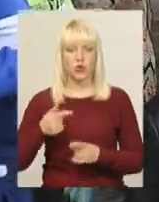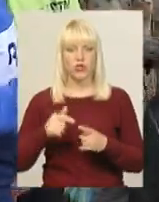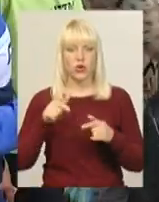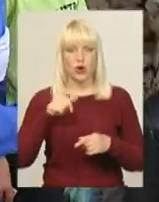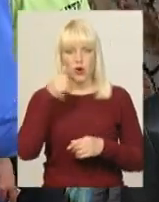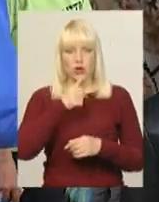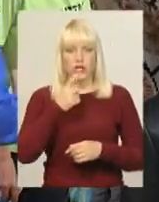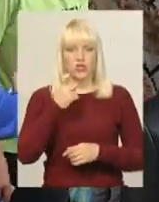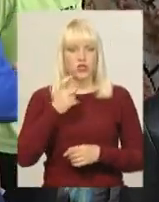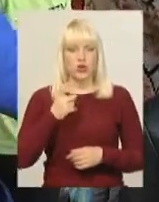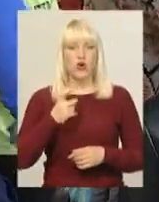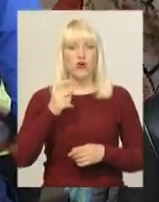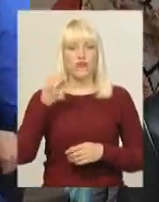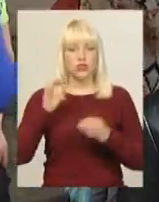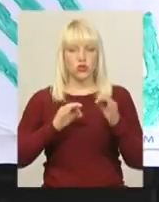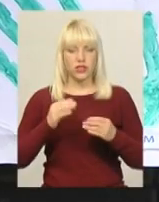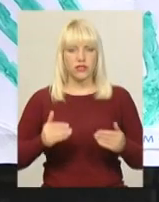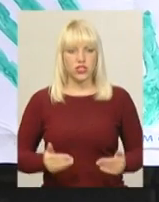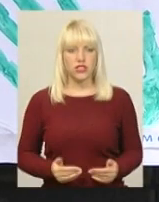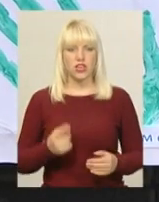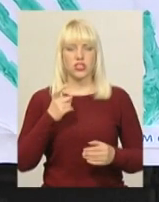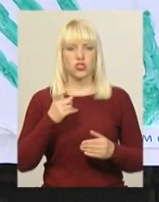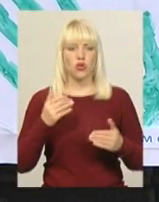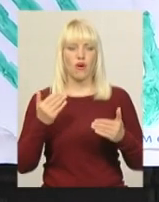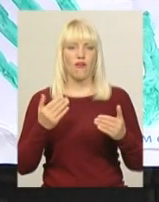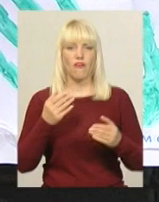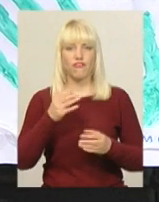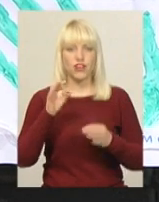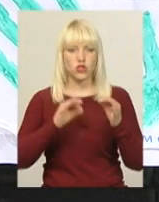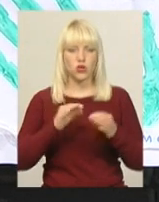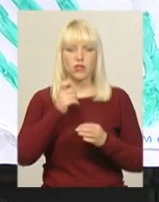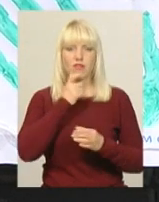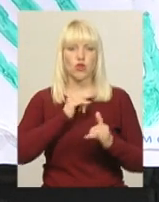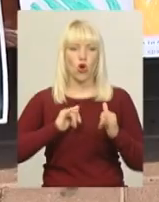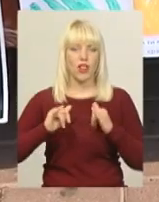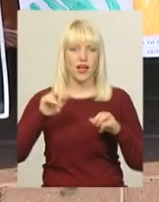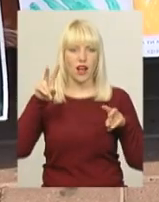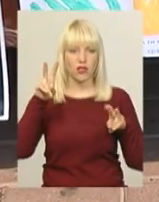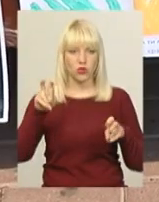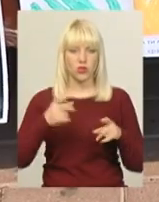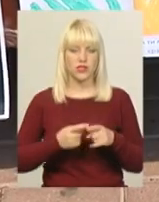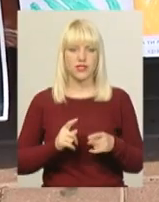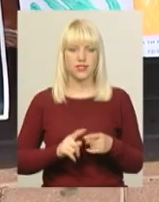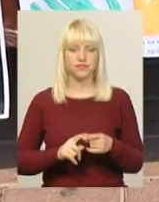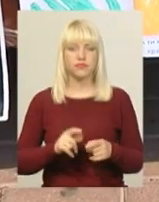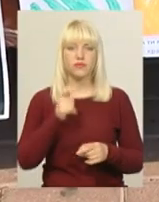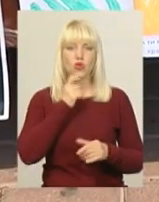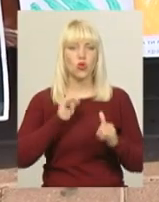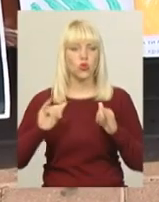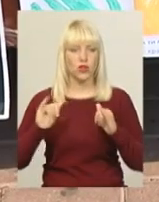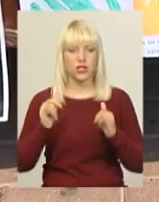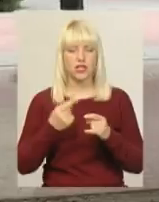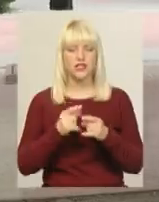% життя, 100% толерантності. Сьогодні ми проводимо акцію. Долоньки толерантності – це долоньки, які люби